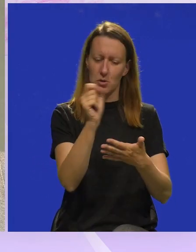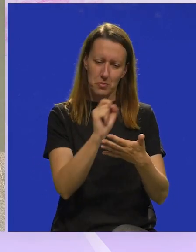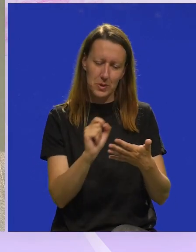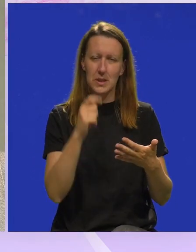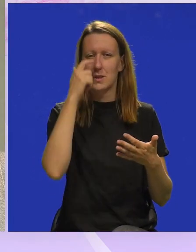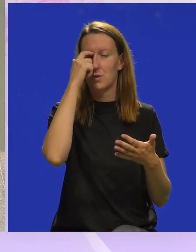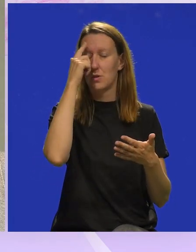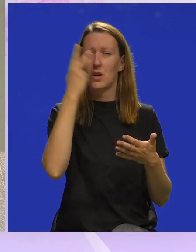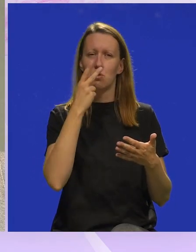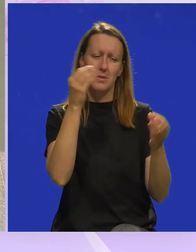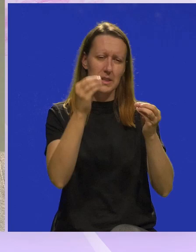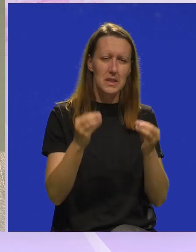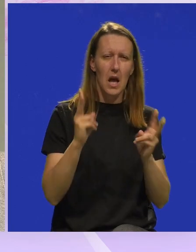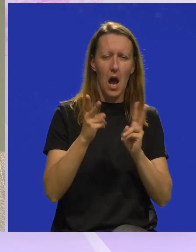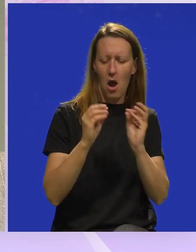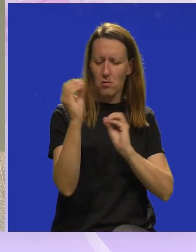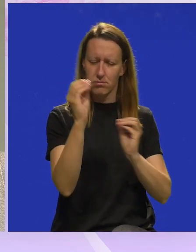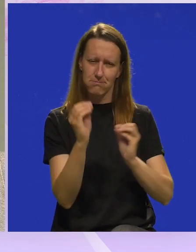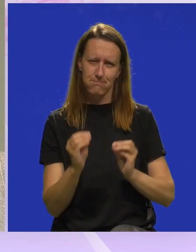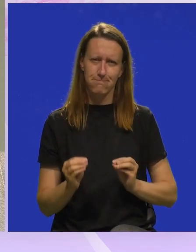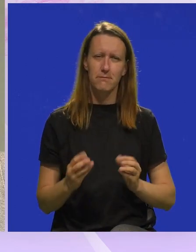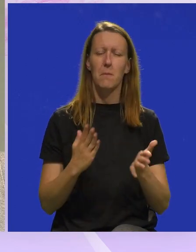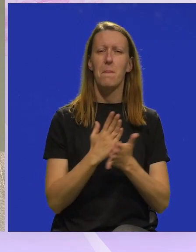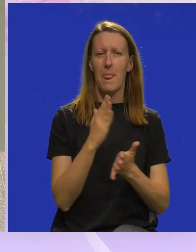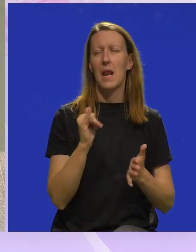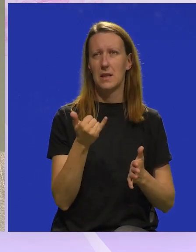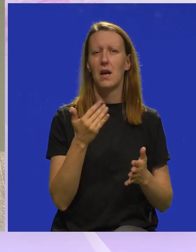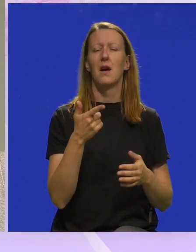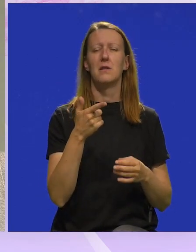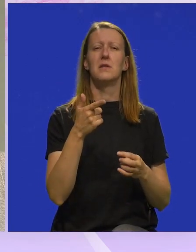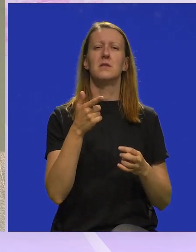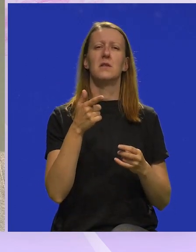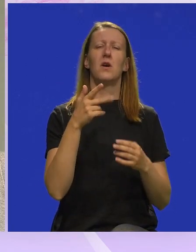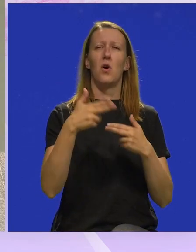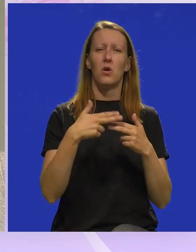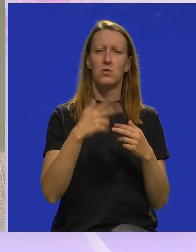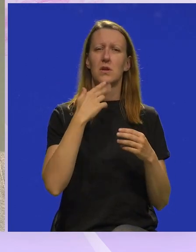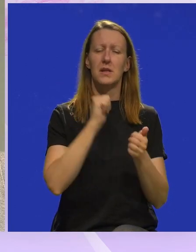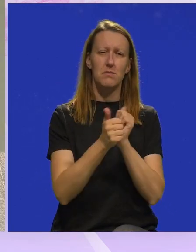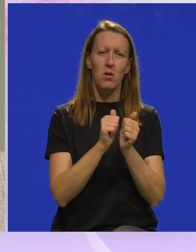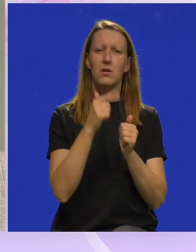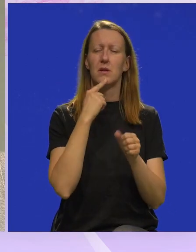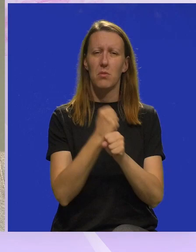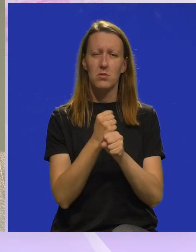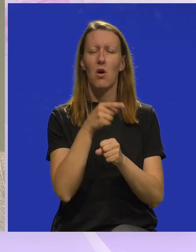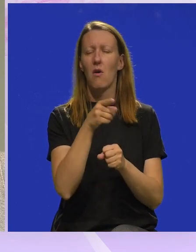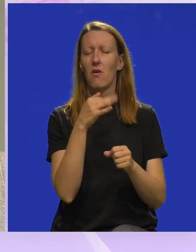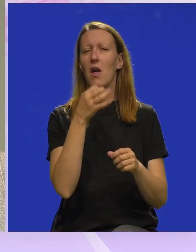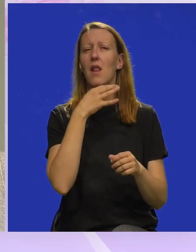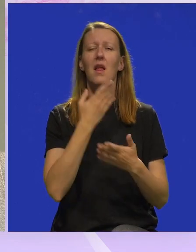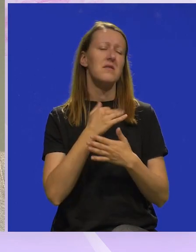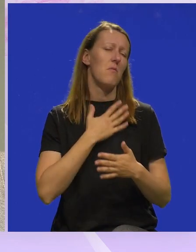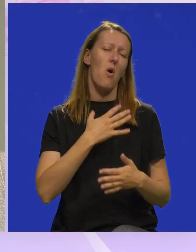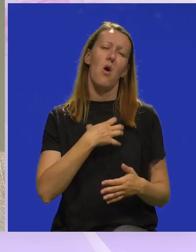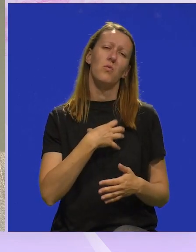pisat, naravno, razumiješ sistem, dijaloga i sve. Ali da, definitivno, u odnosu na sport i biznis, ovo je ljek za